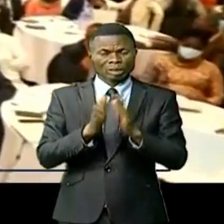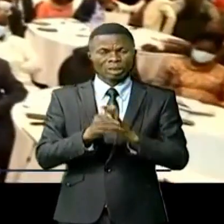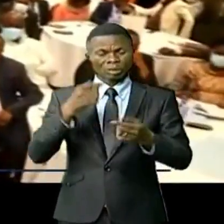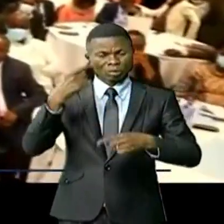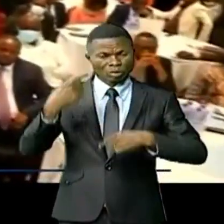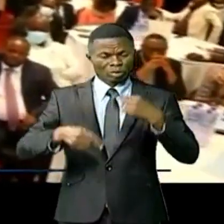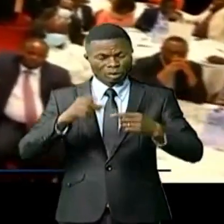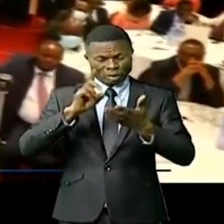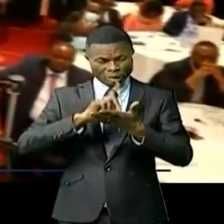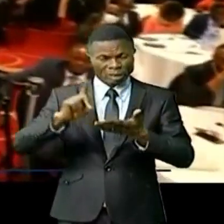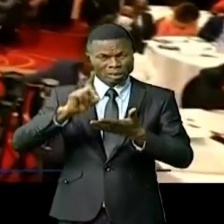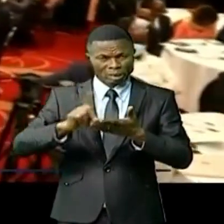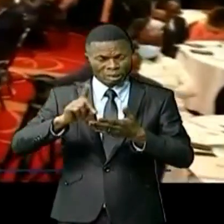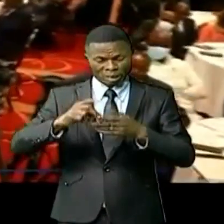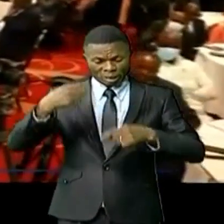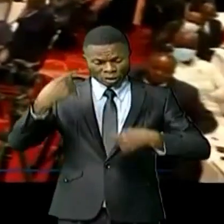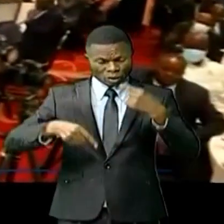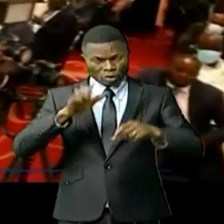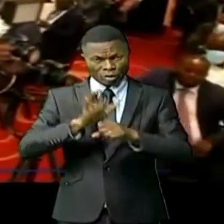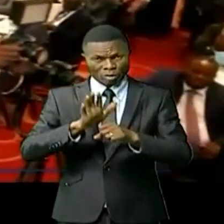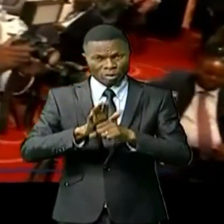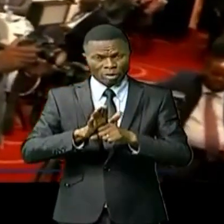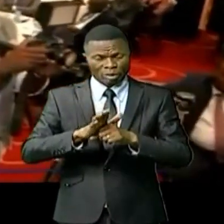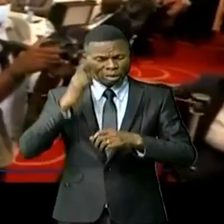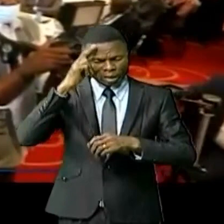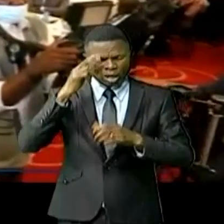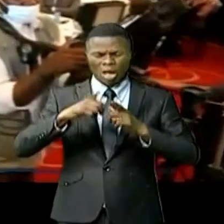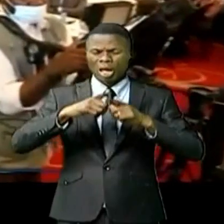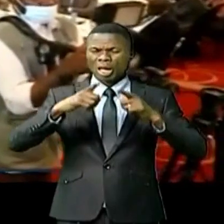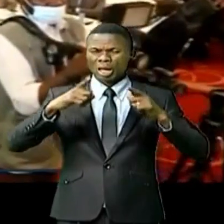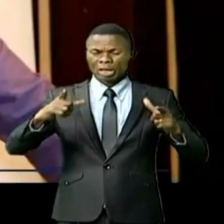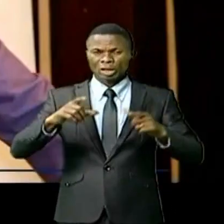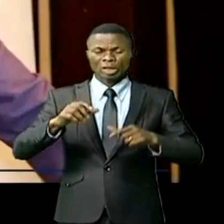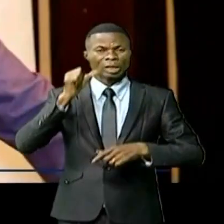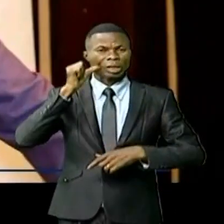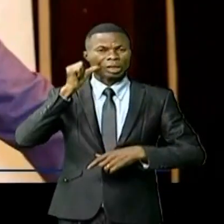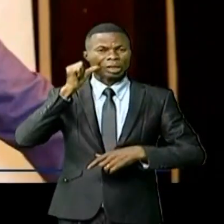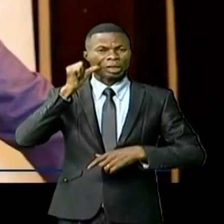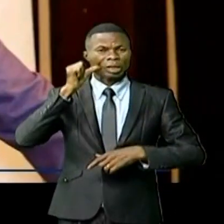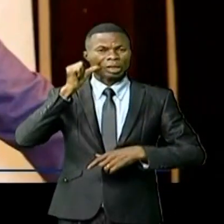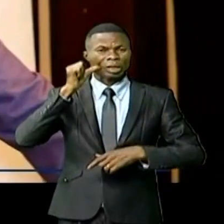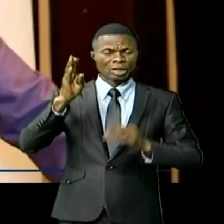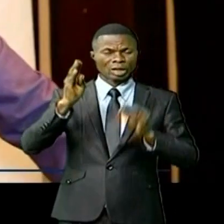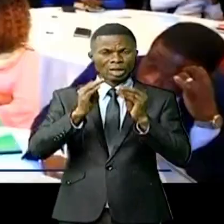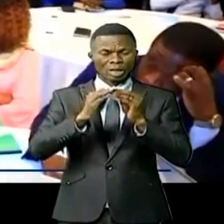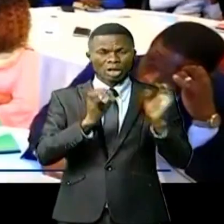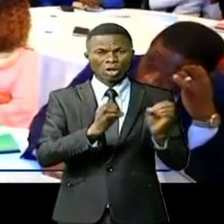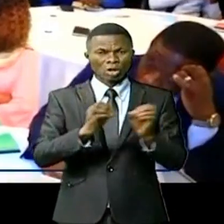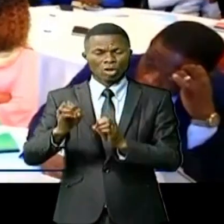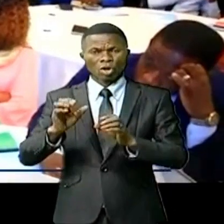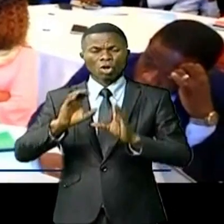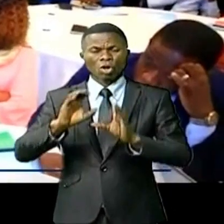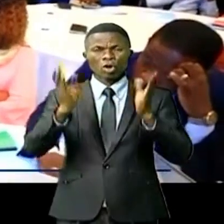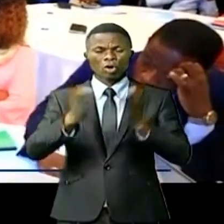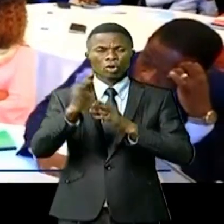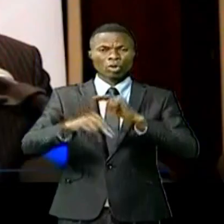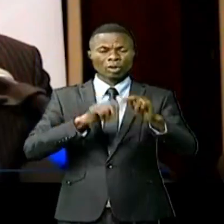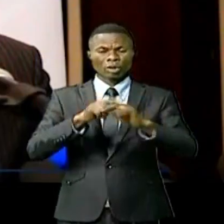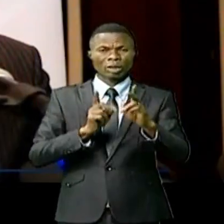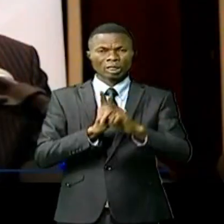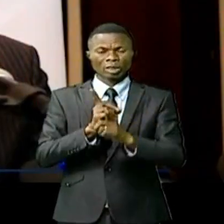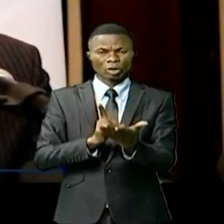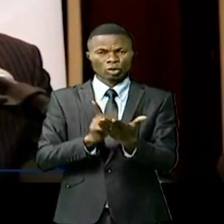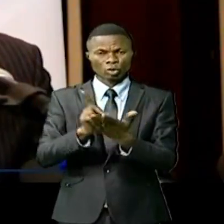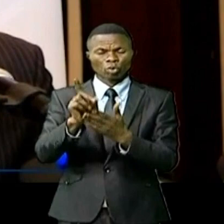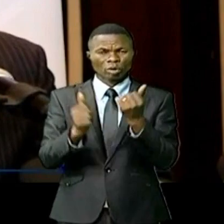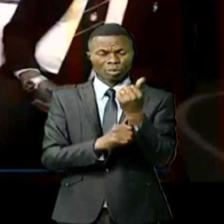dissertation, était au menu d'une longue réflexion menée ce jeudi à la table ronde organisée par la Commission nationale des droits de l